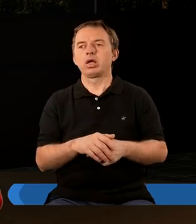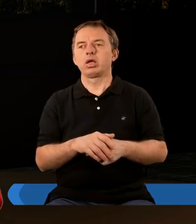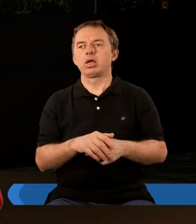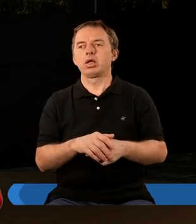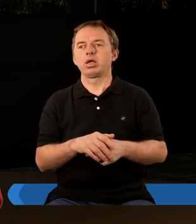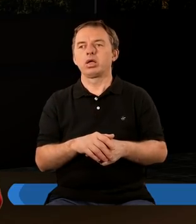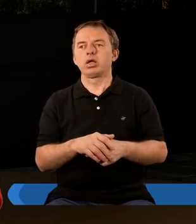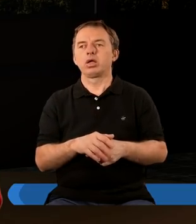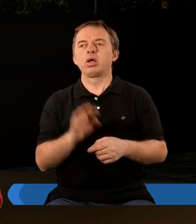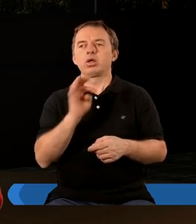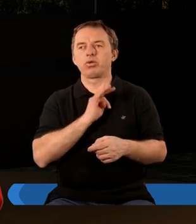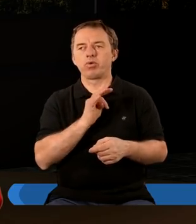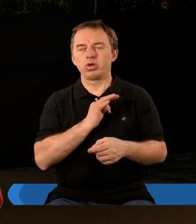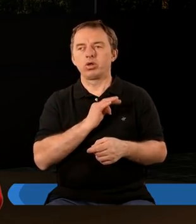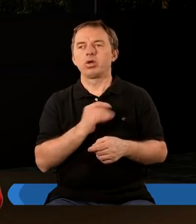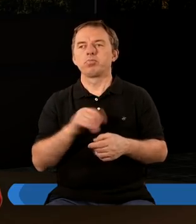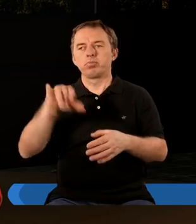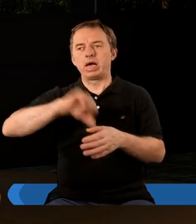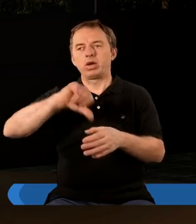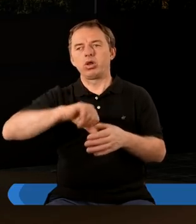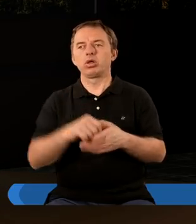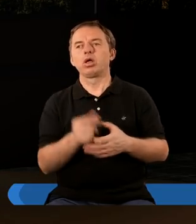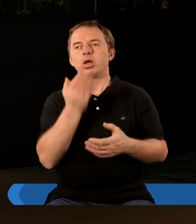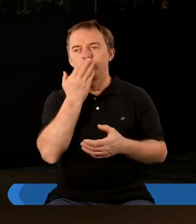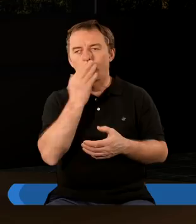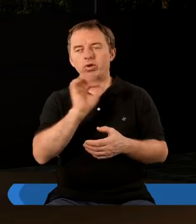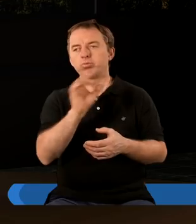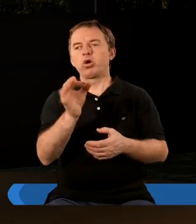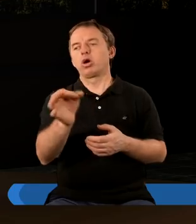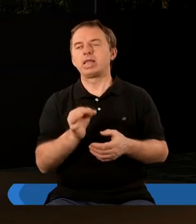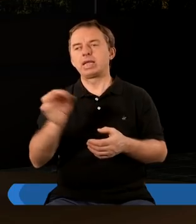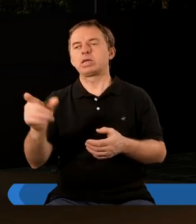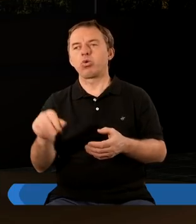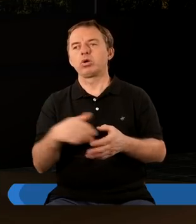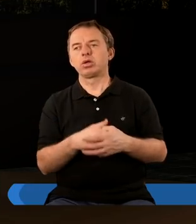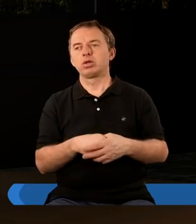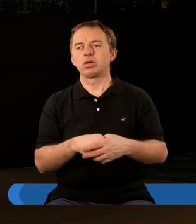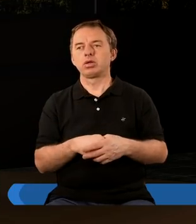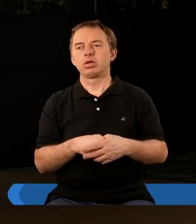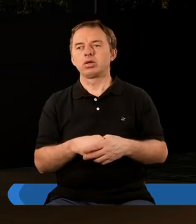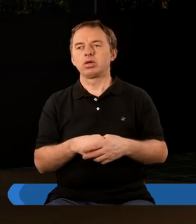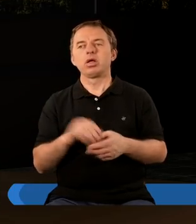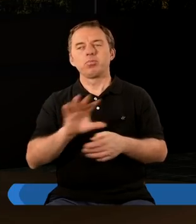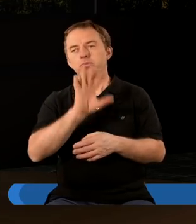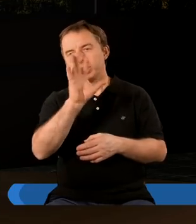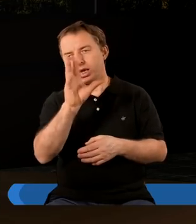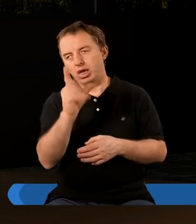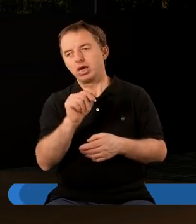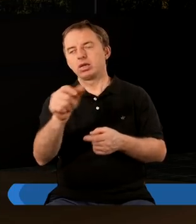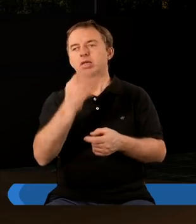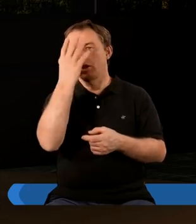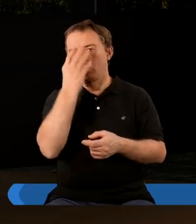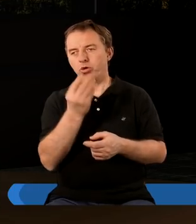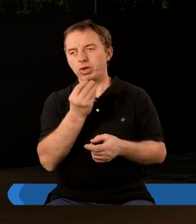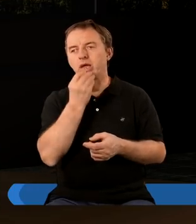swoją marność, mówiąc poetycko. I piękny jest ten